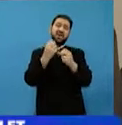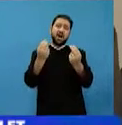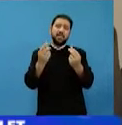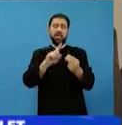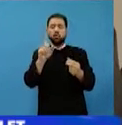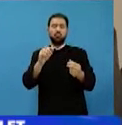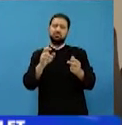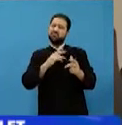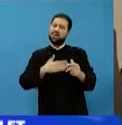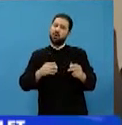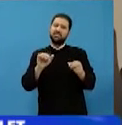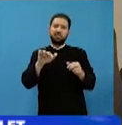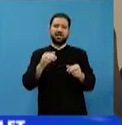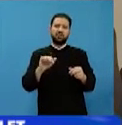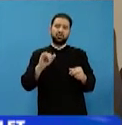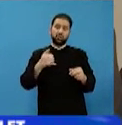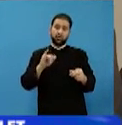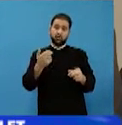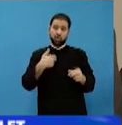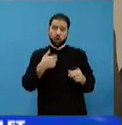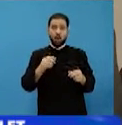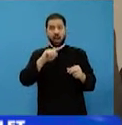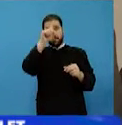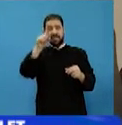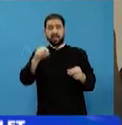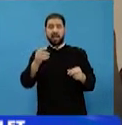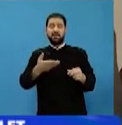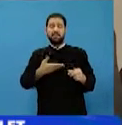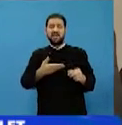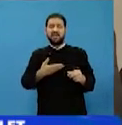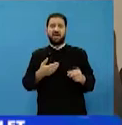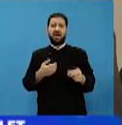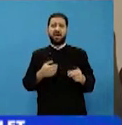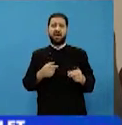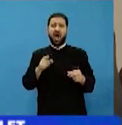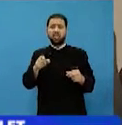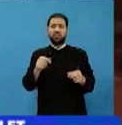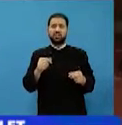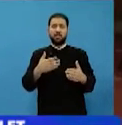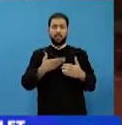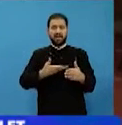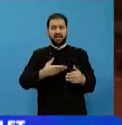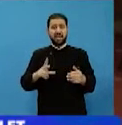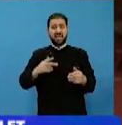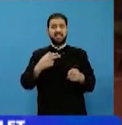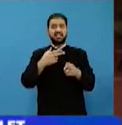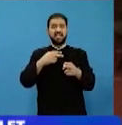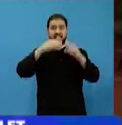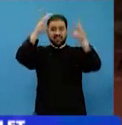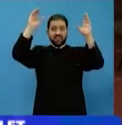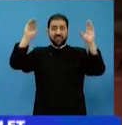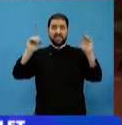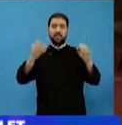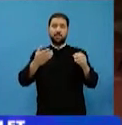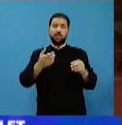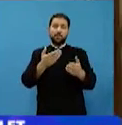acest cuvios este Sfânt? Căci dumneavoastră l-ați cunoscut personal. Și mi zis, Părinte, cum să nu fie